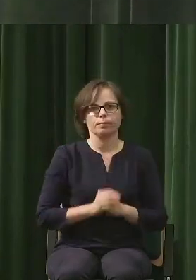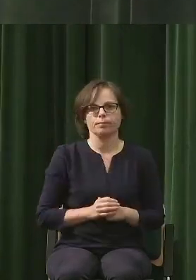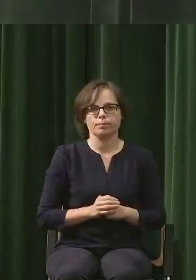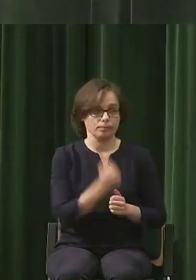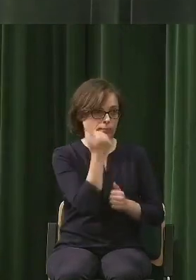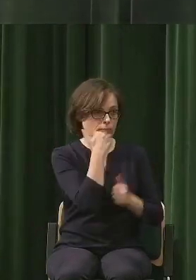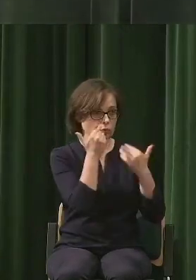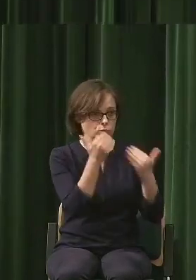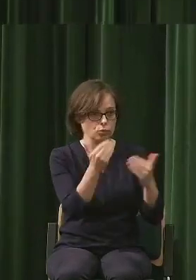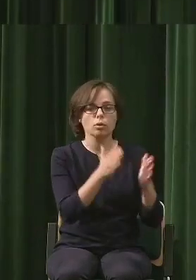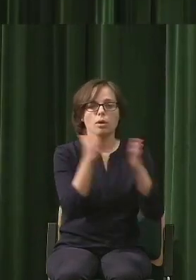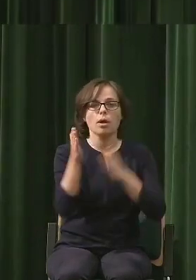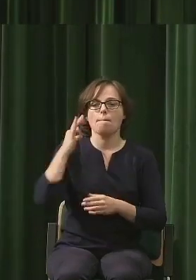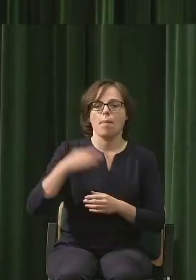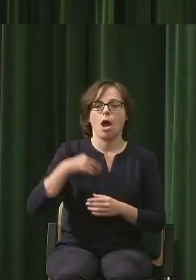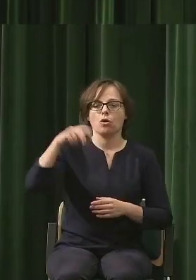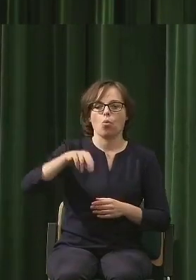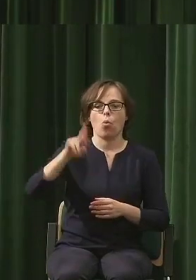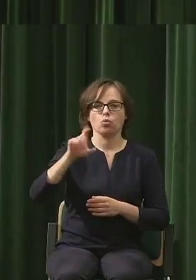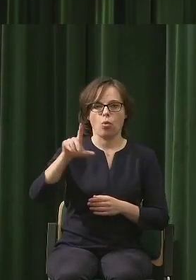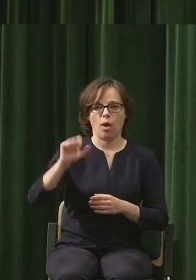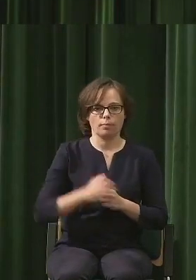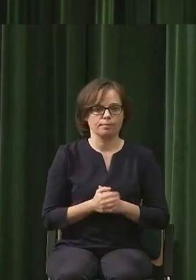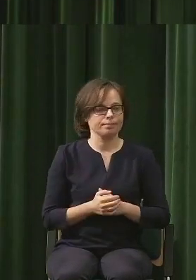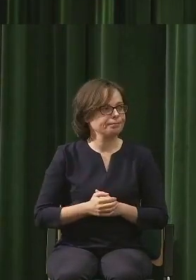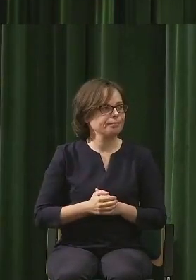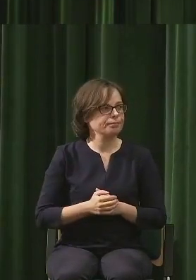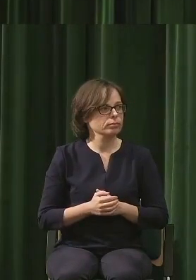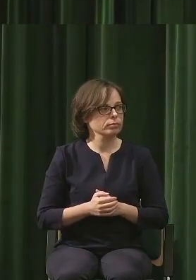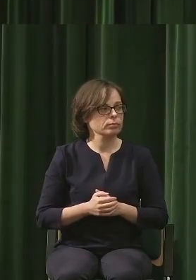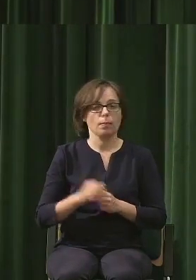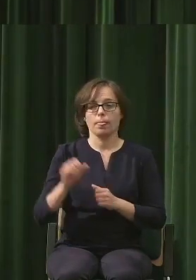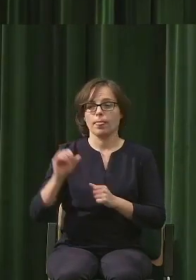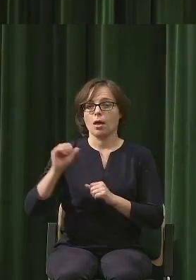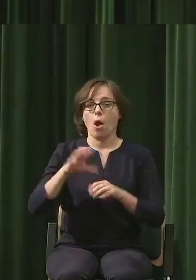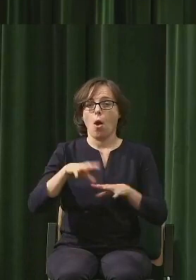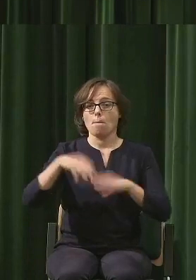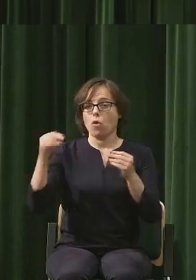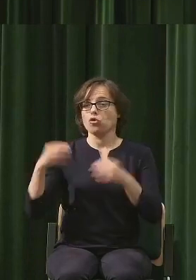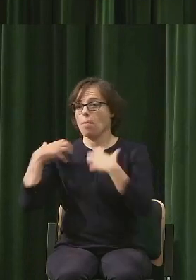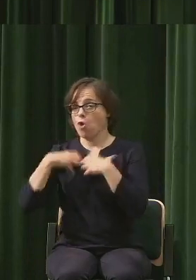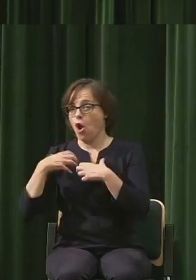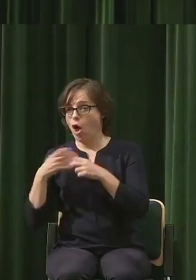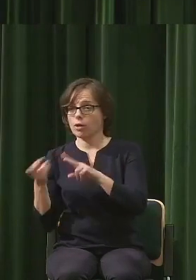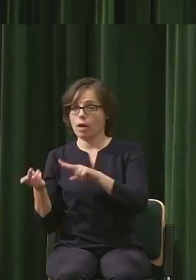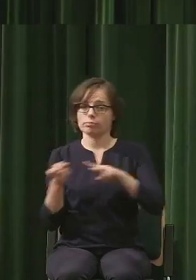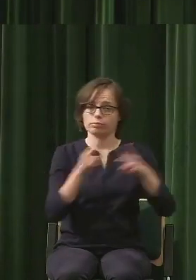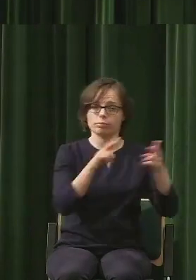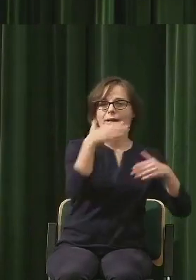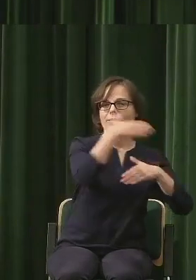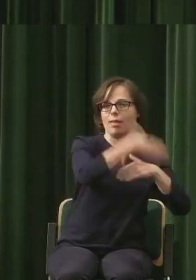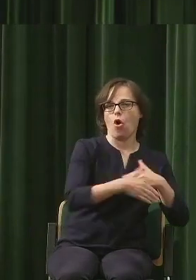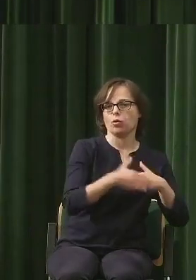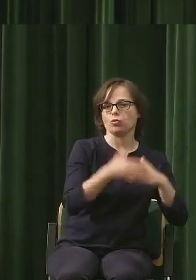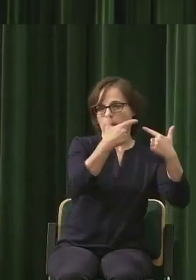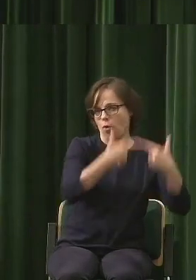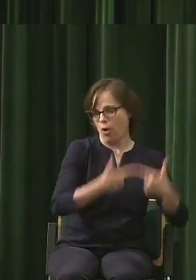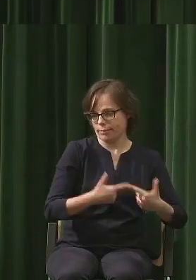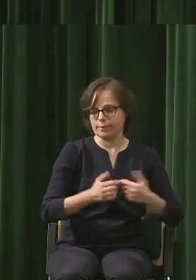Dziękuję bardzo. Pani Urszulo, zaczęliśmy od biologii, to teraz skończmy na poezji. Właśnie,